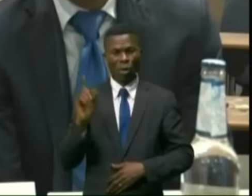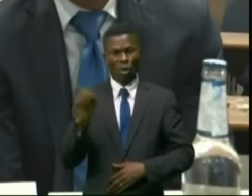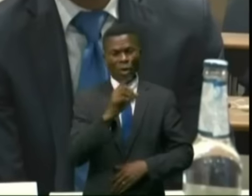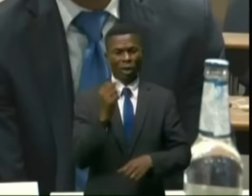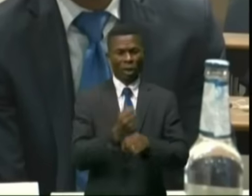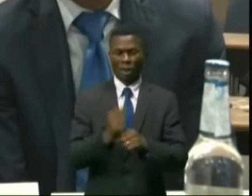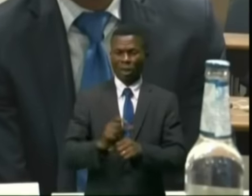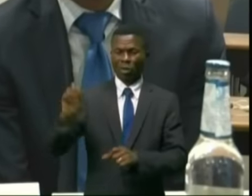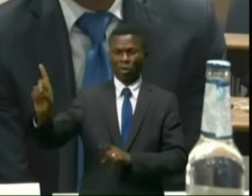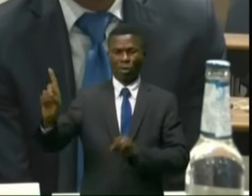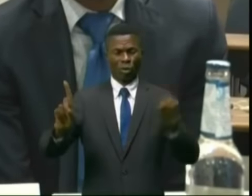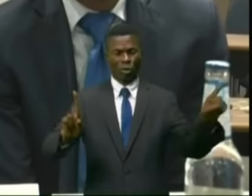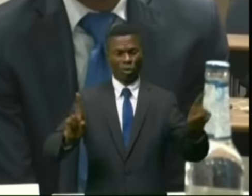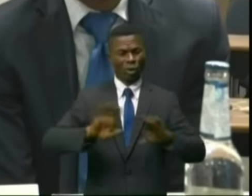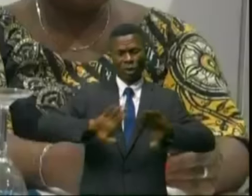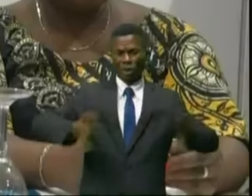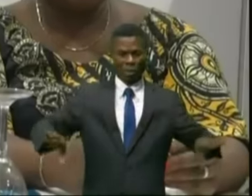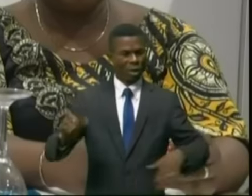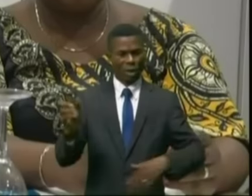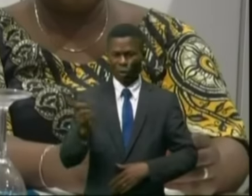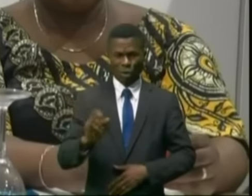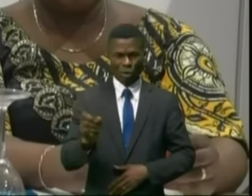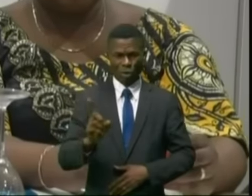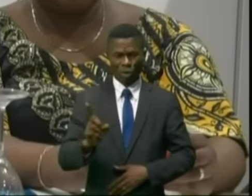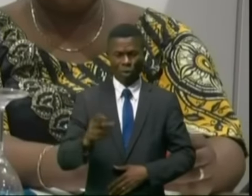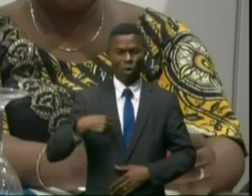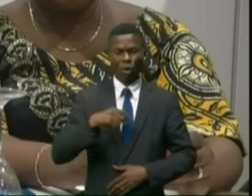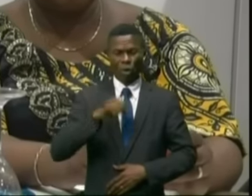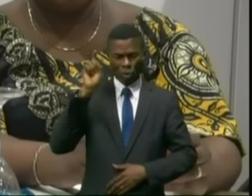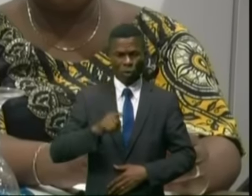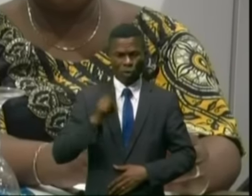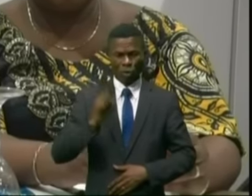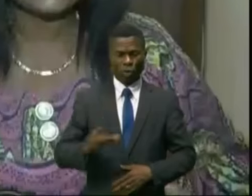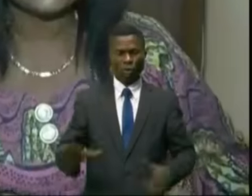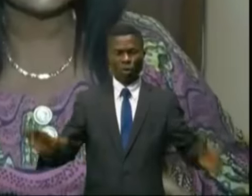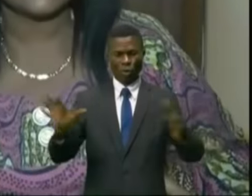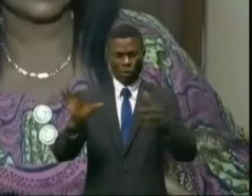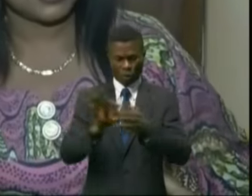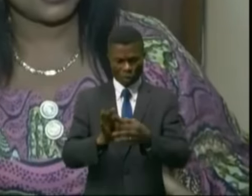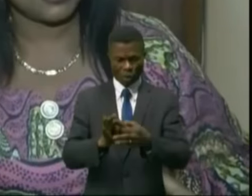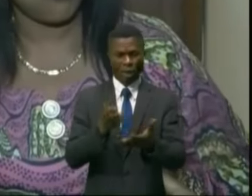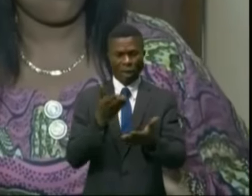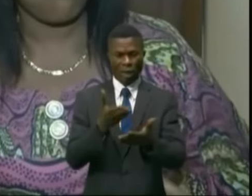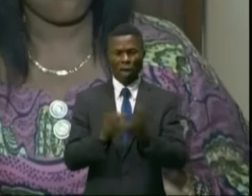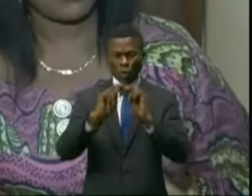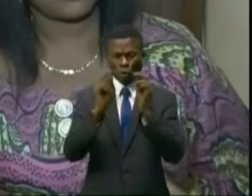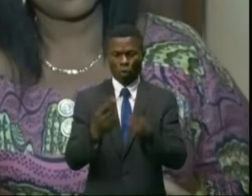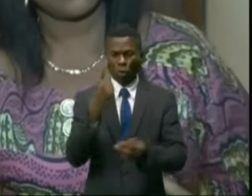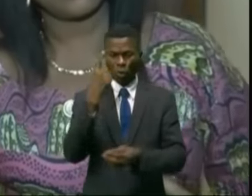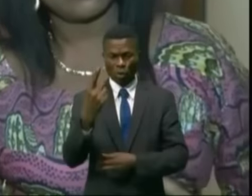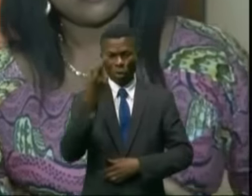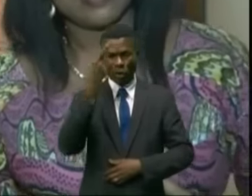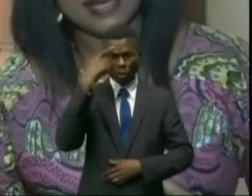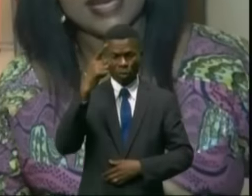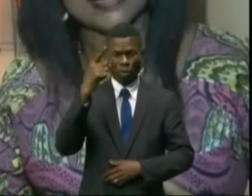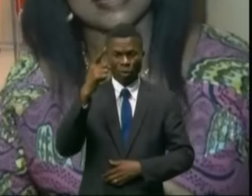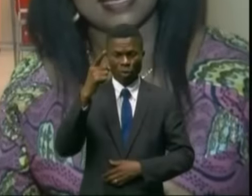travaille de son côté. Il faut vraiment une coordination, une synergie pour pouvoir